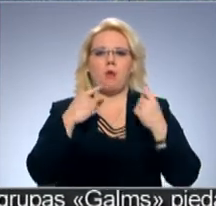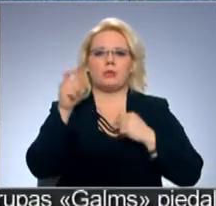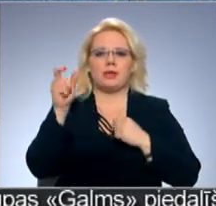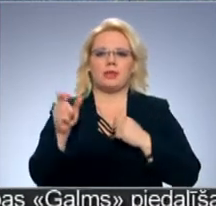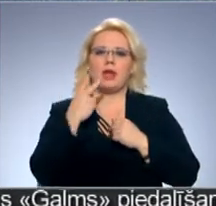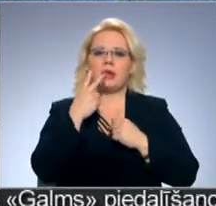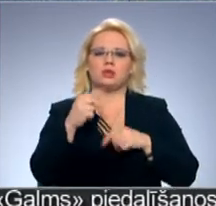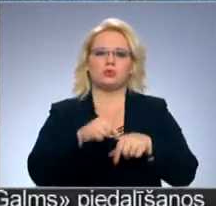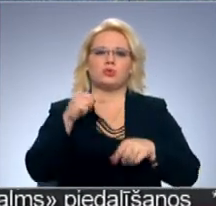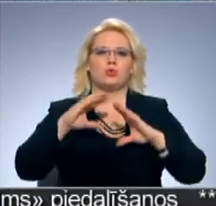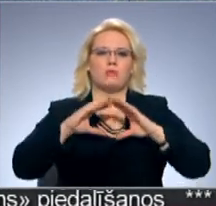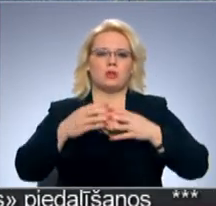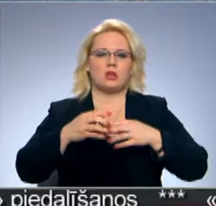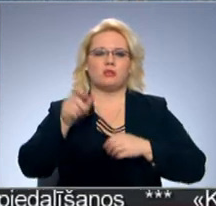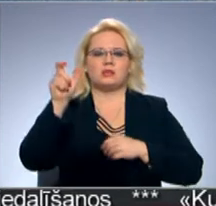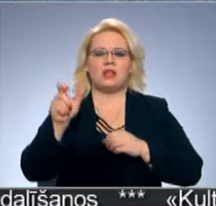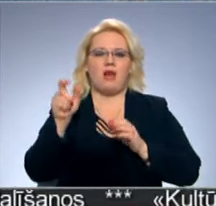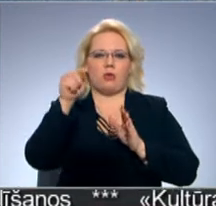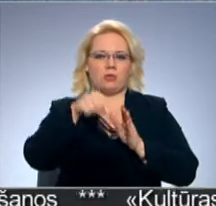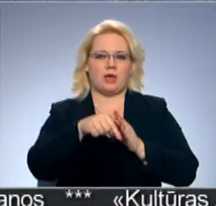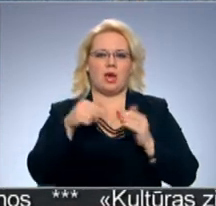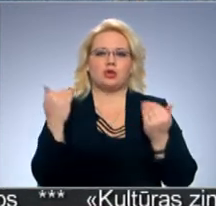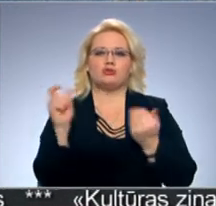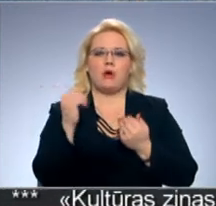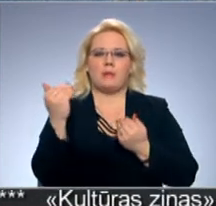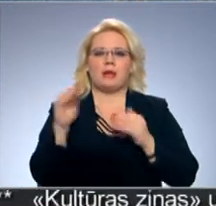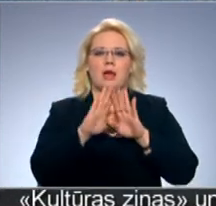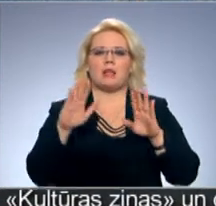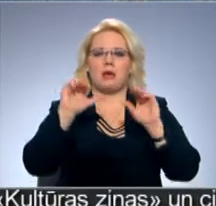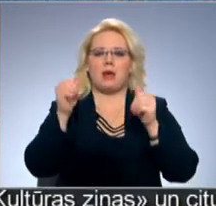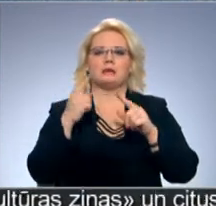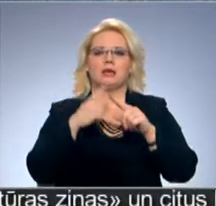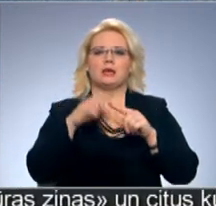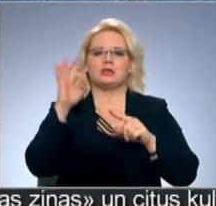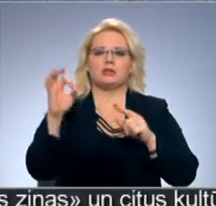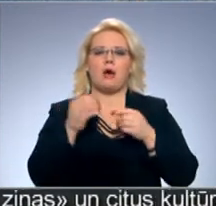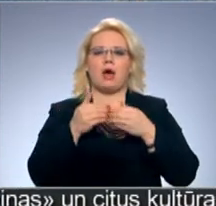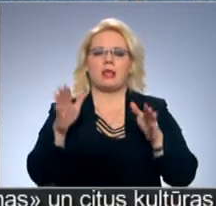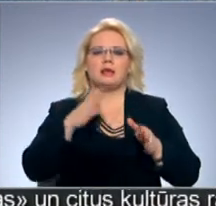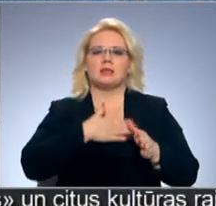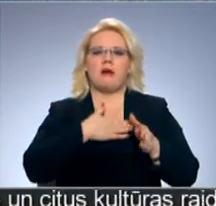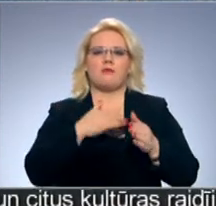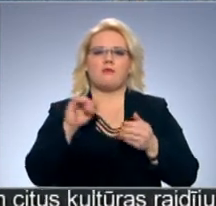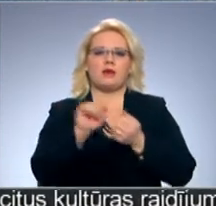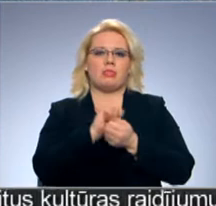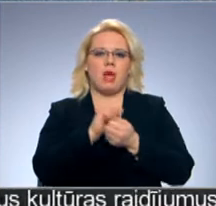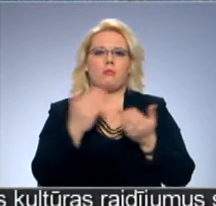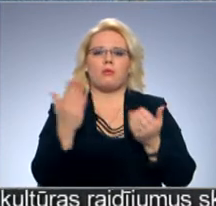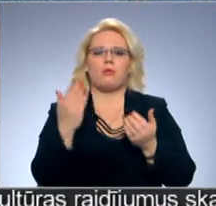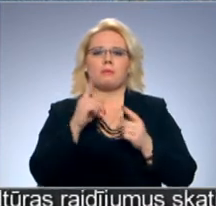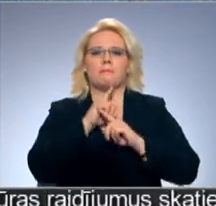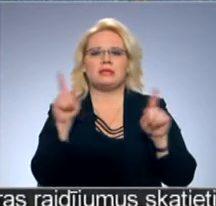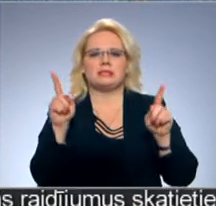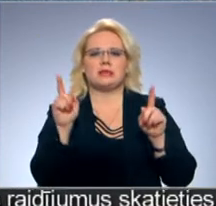redz un izjūt pasauli un cilvēku tajā. Viņa šobrīd galerijā māksla XO atklās savu iedabu, kur mistiskais un brīnumainais dabā